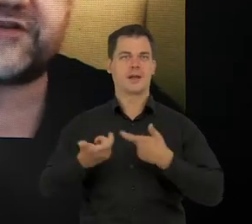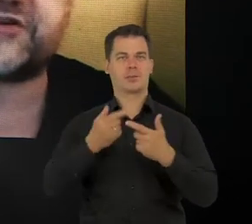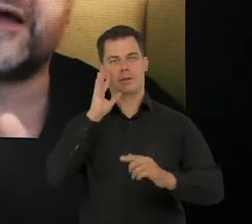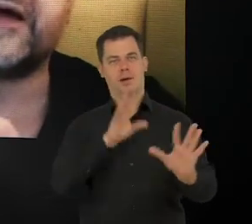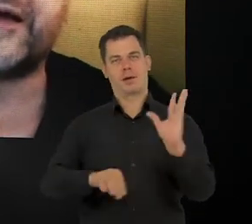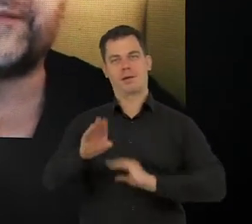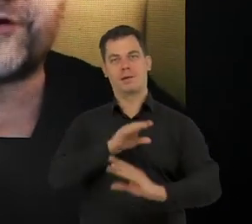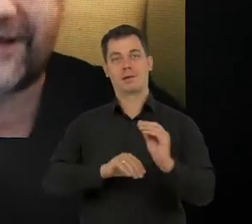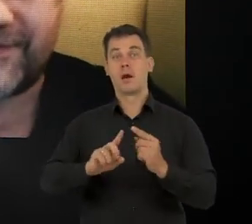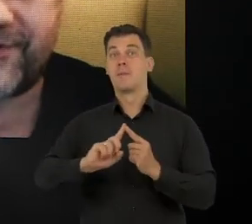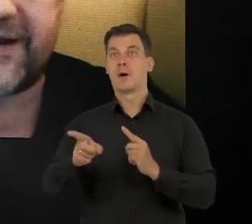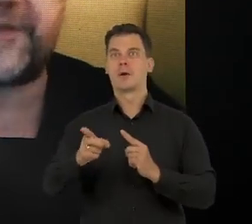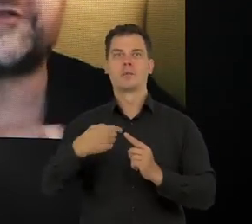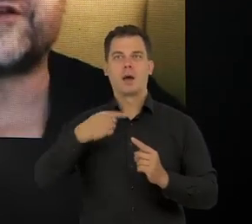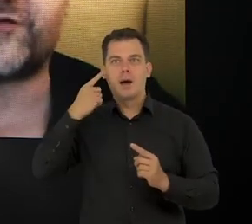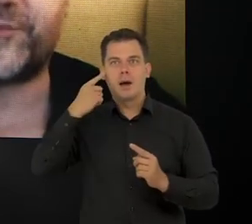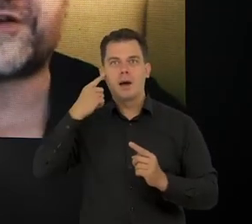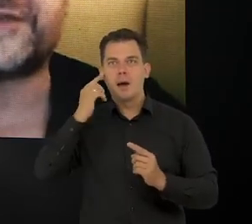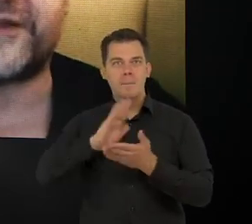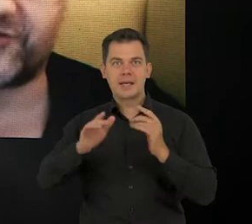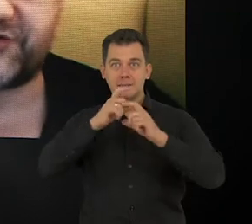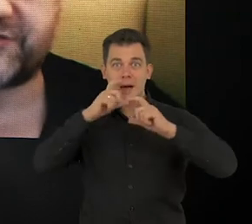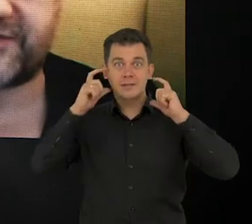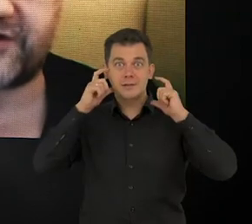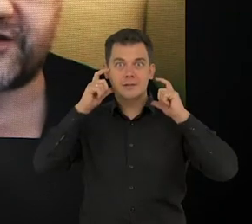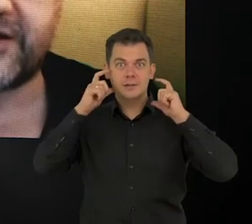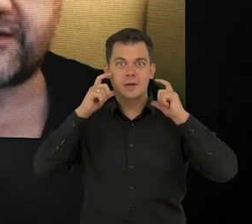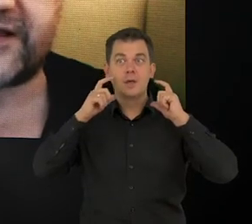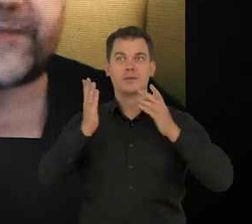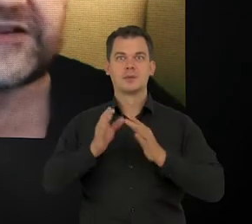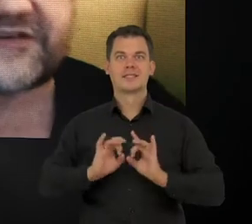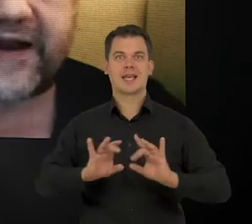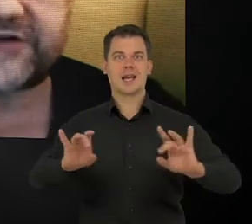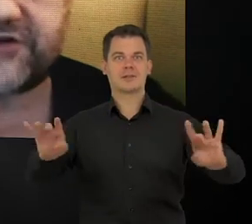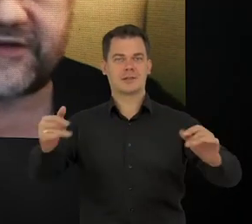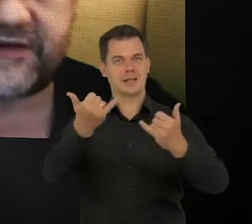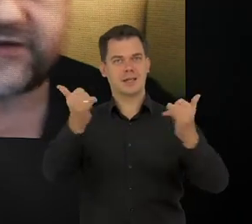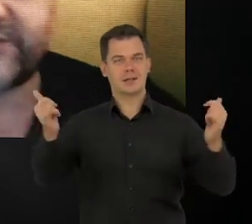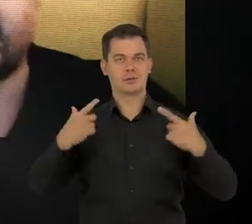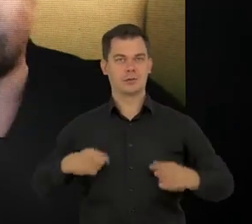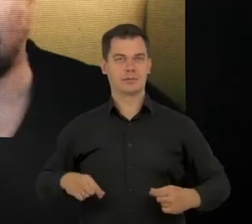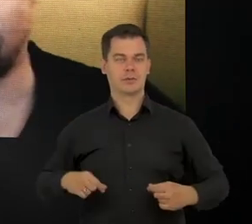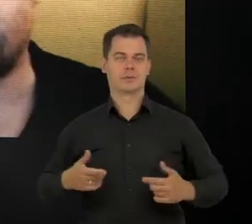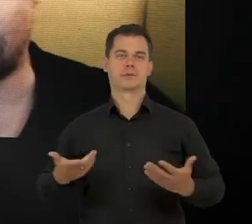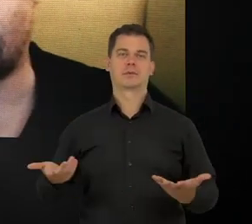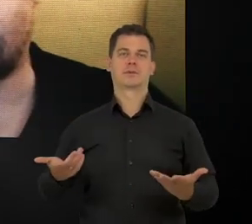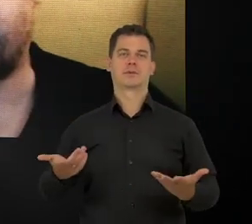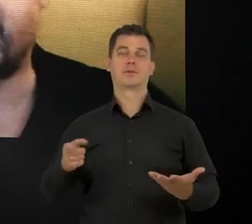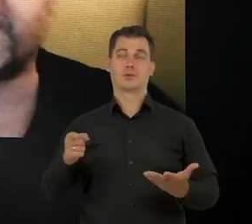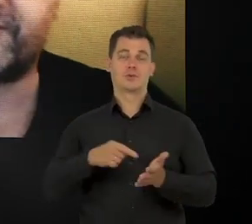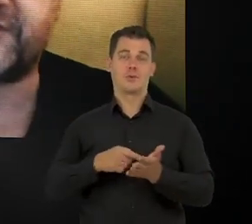powodować, że po takim programie część osób przestanie nosić maseczki i będzie zarażać innych, jeżeli będzie miało